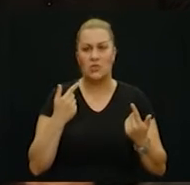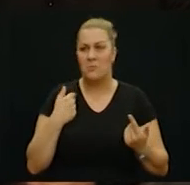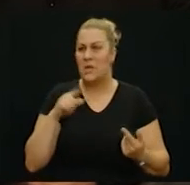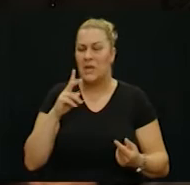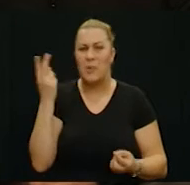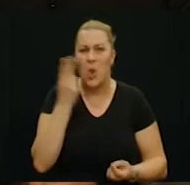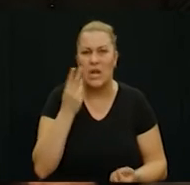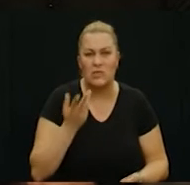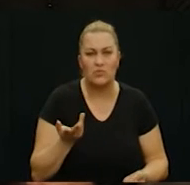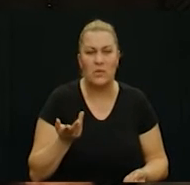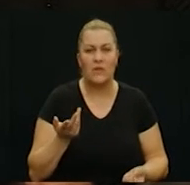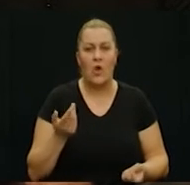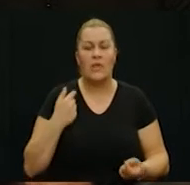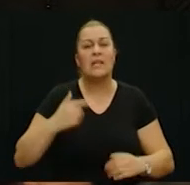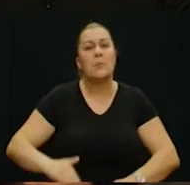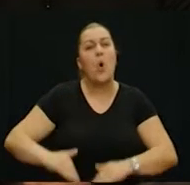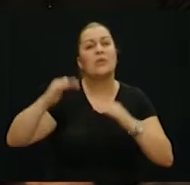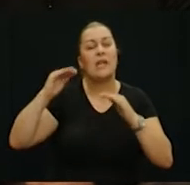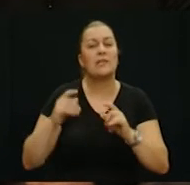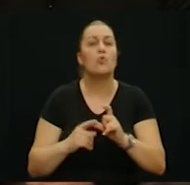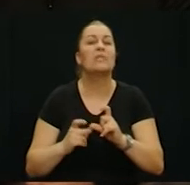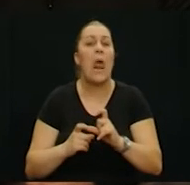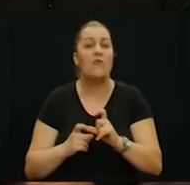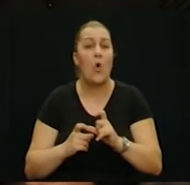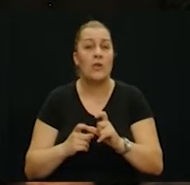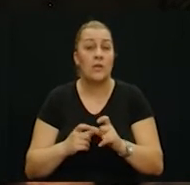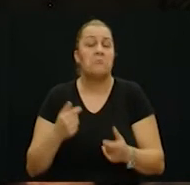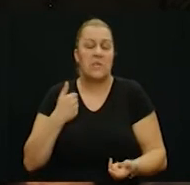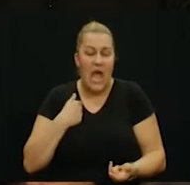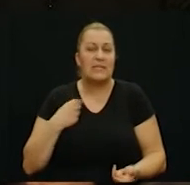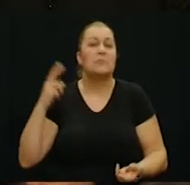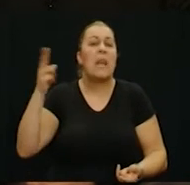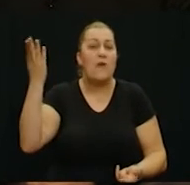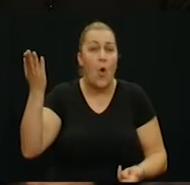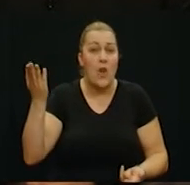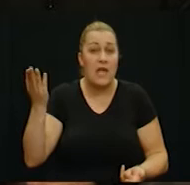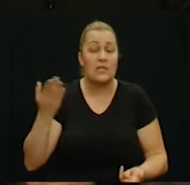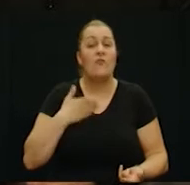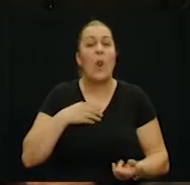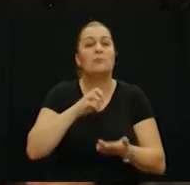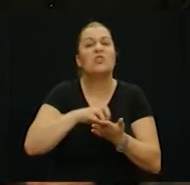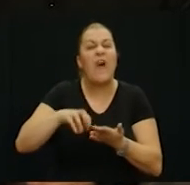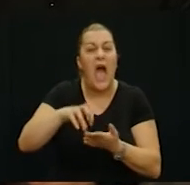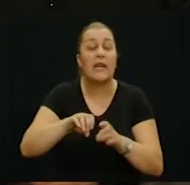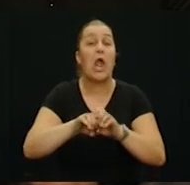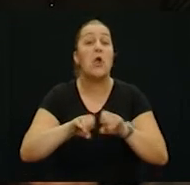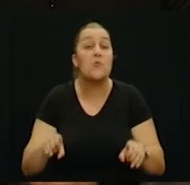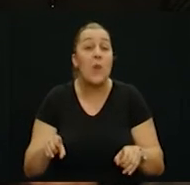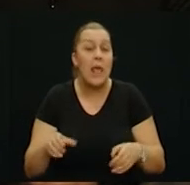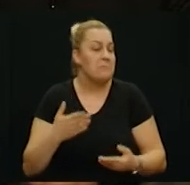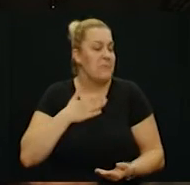razumljivo. Ja sam odrastao u Slavoniju, sad, da kažem, ja sam Slavonac. Ja volim džvarka, ja volim kule, nisam apsolutno Slavonac.